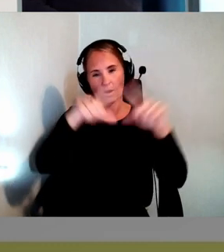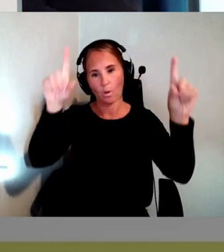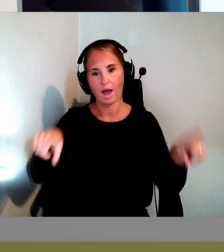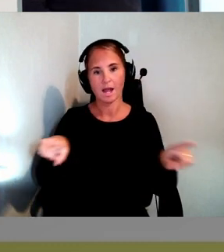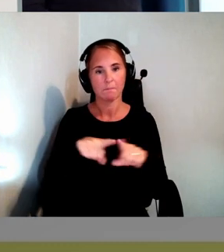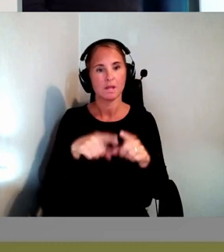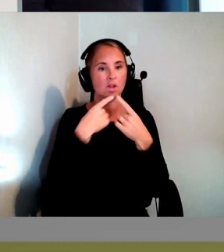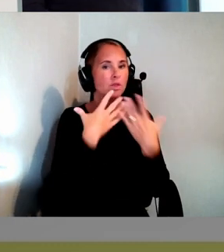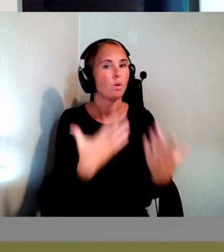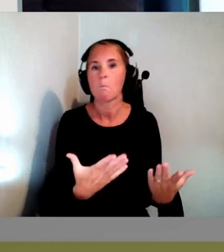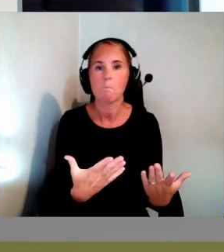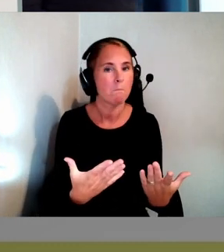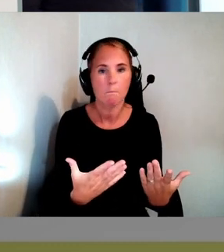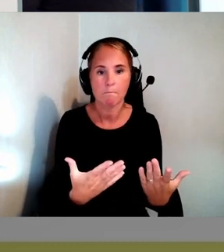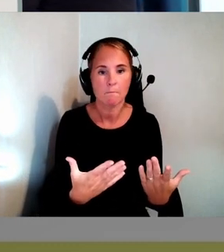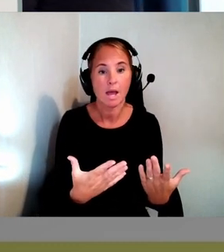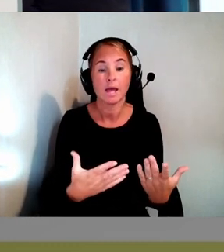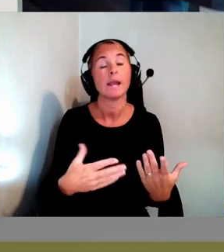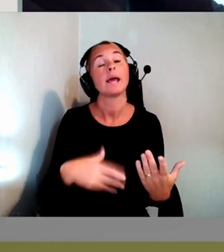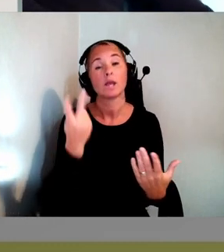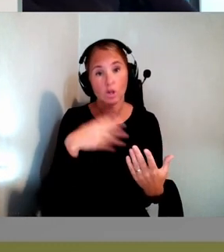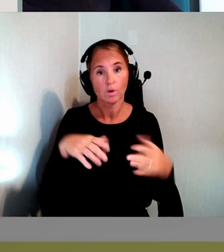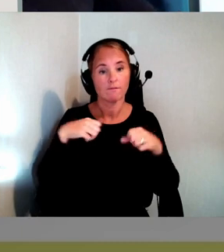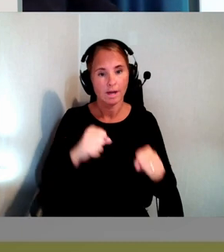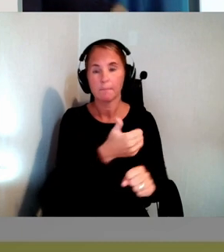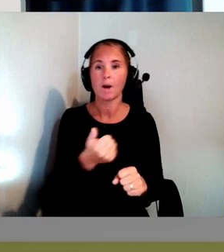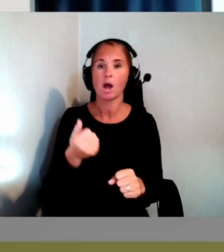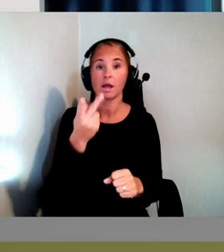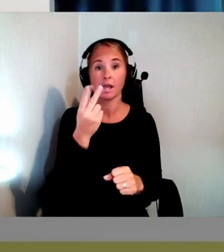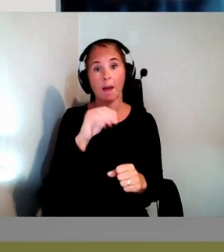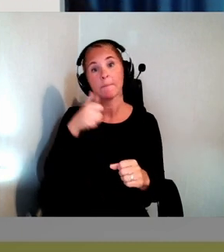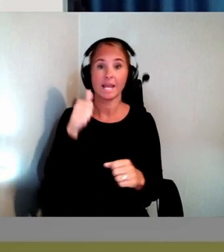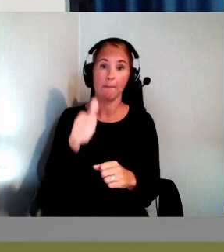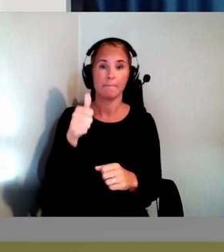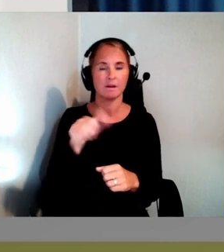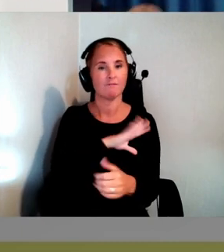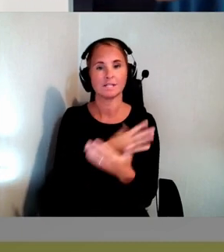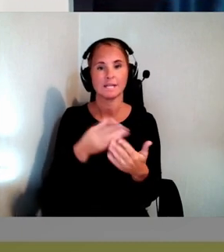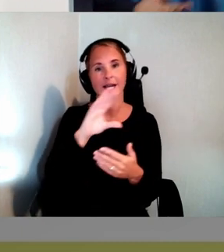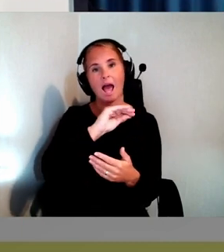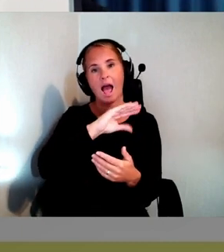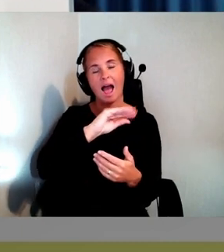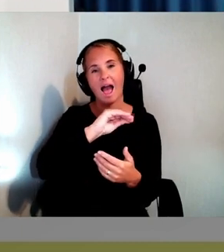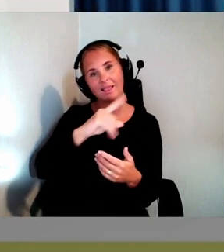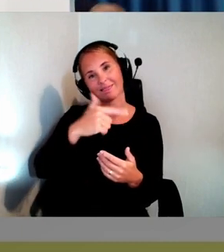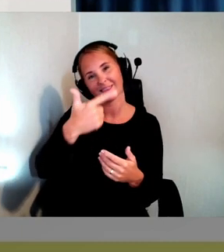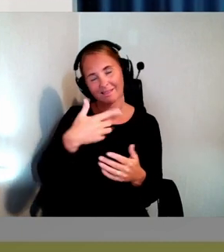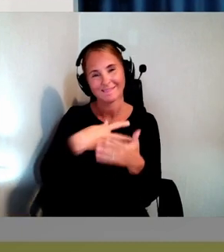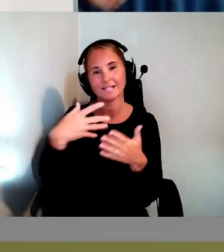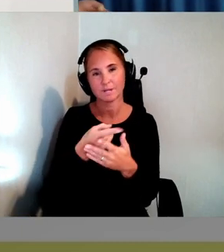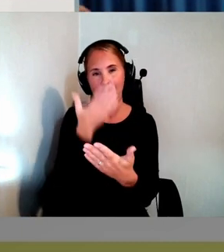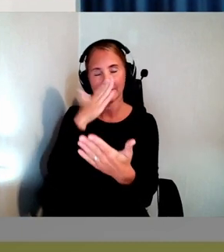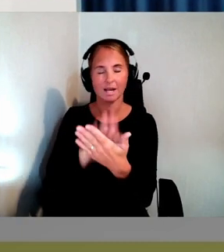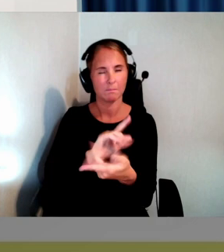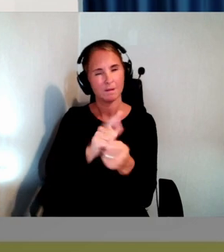inte ser. Den säger inte att det en kundvagn. Utan säger bara knapp. För det fanns ingen alttext på den bilden. Då blir det väldigt svårt. Den ska ju